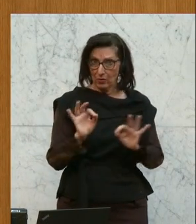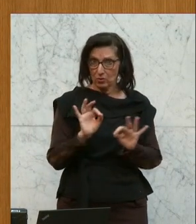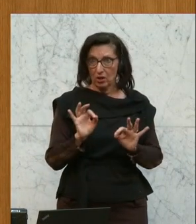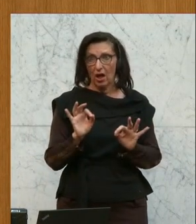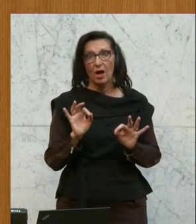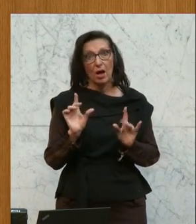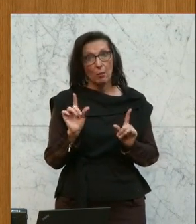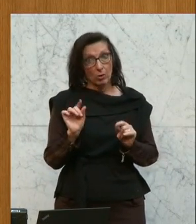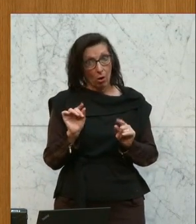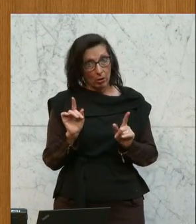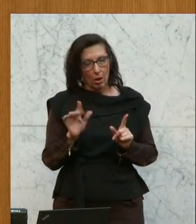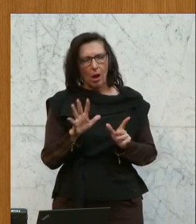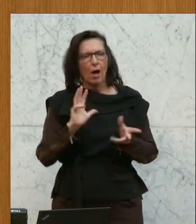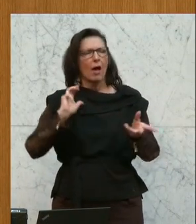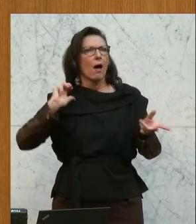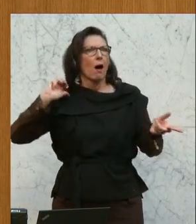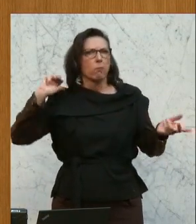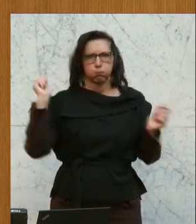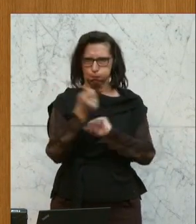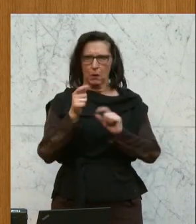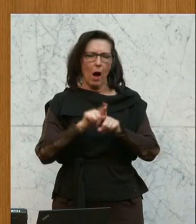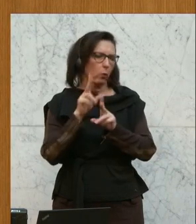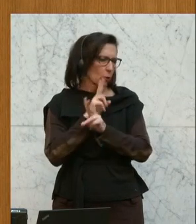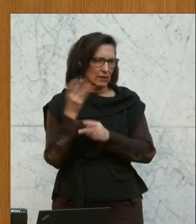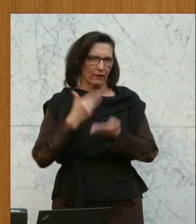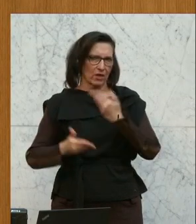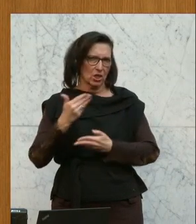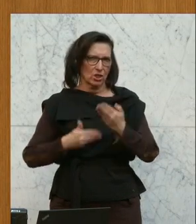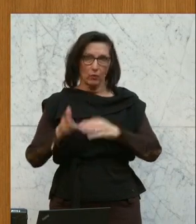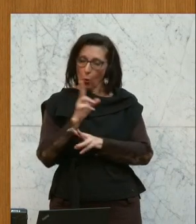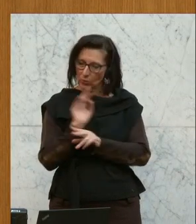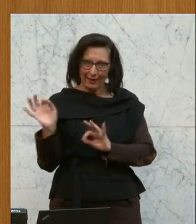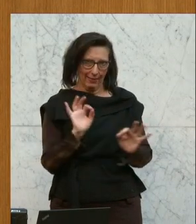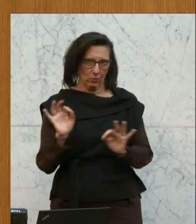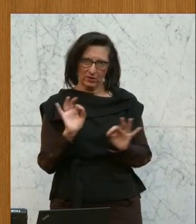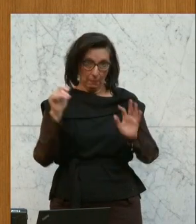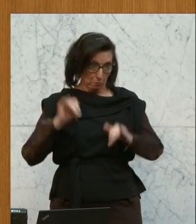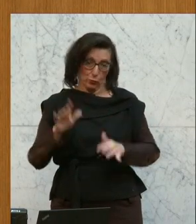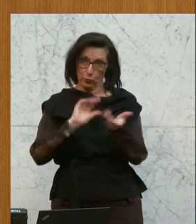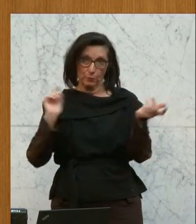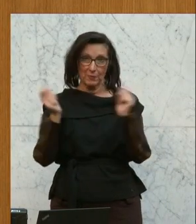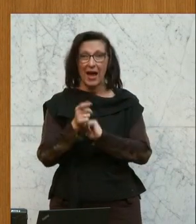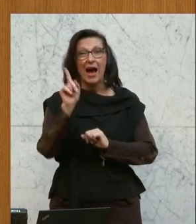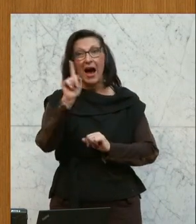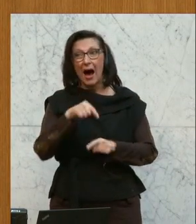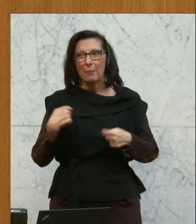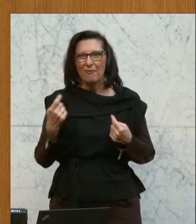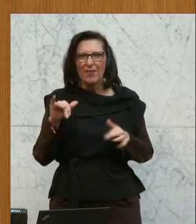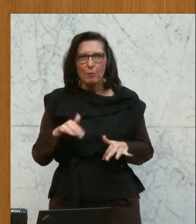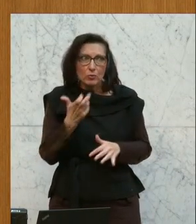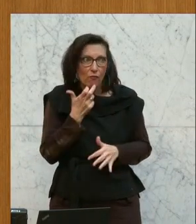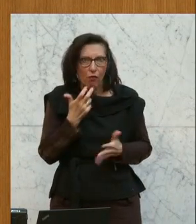große Veränderungen, auch von der heimischen Wirtschaft, von der heimischen Industrie. Aber wir müssen einen Anspruch haben in dieser Frage.